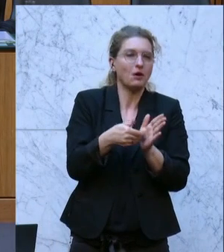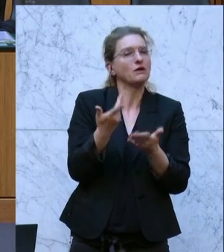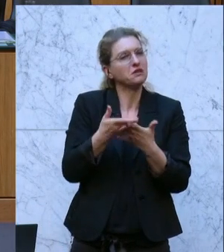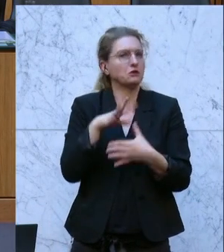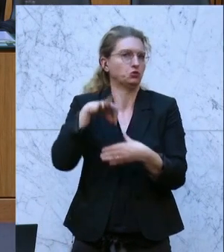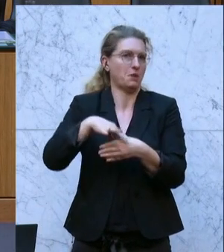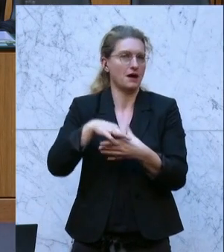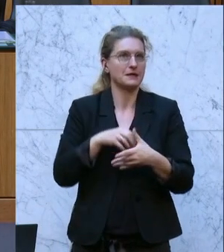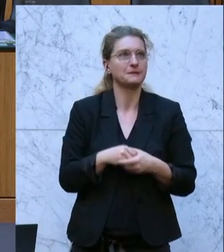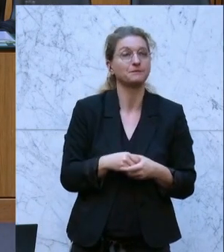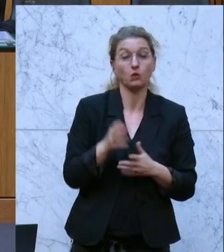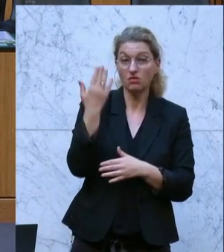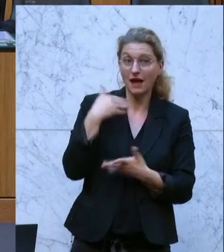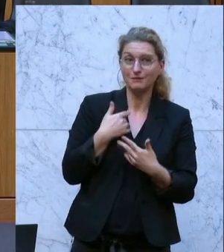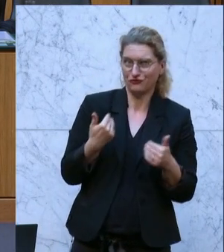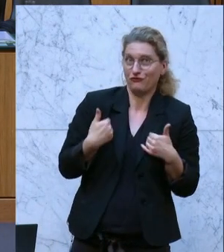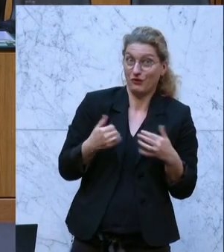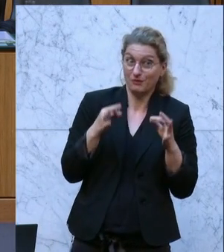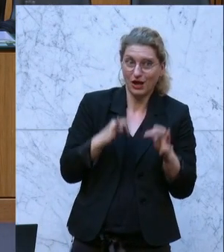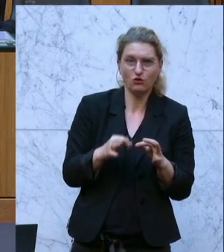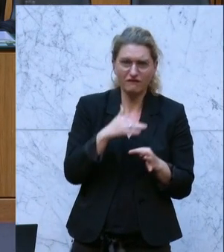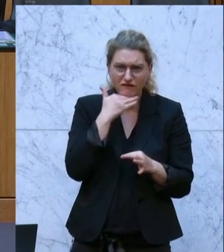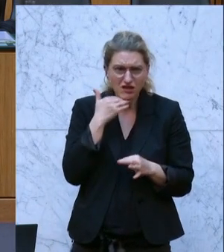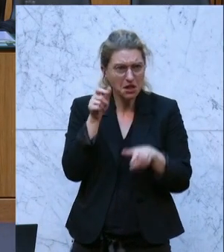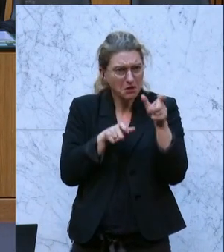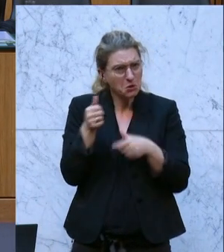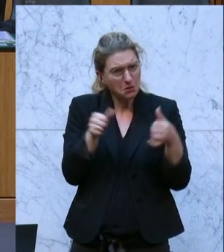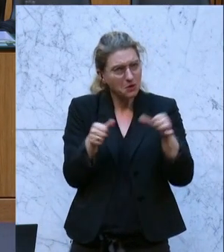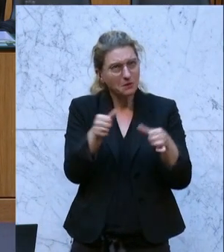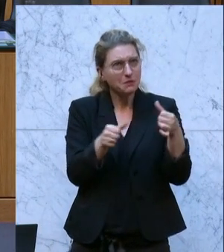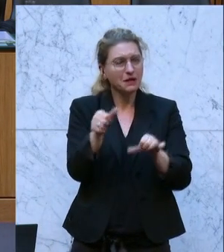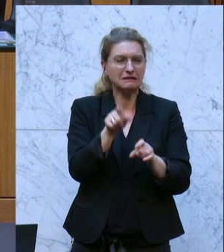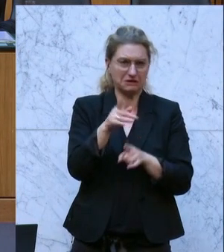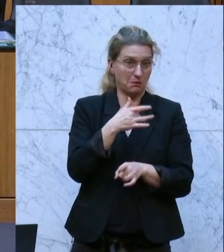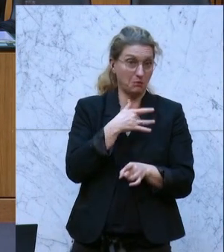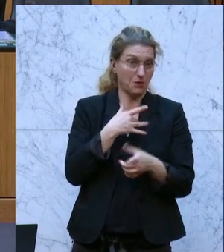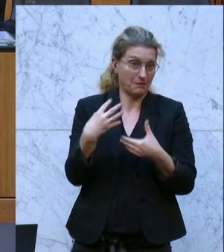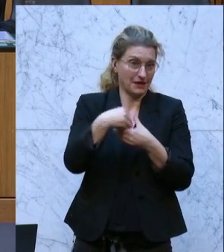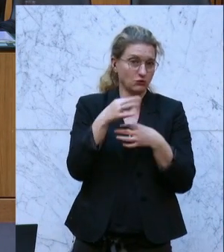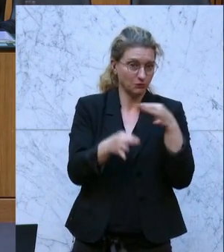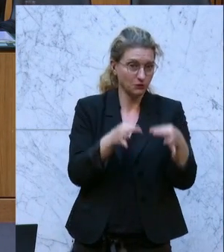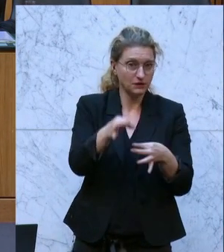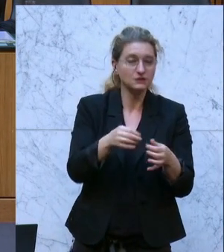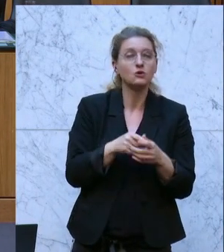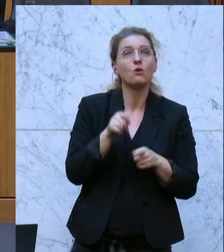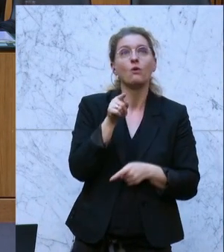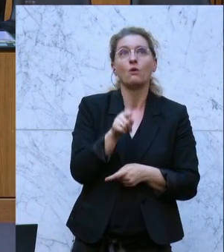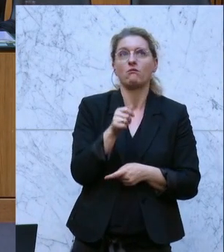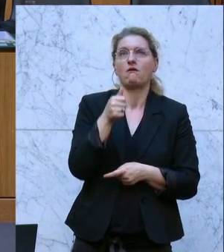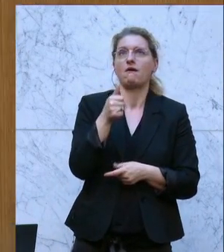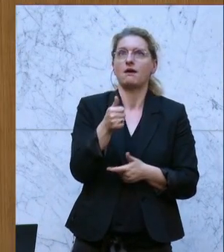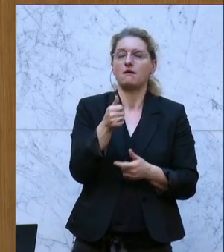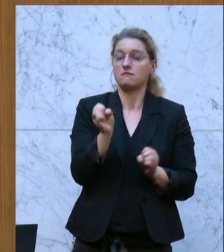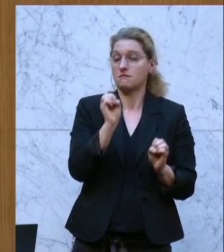es eine erfreulicherweise sehr hohe Beteiligung bei diesem Bürgerbeteiligungsprozess und eine wirklich